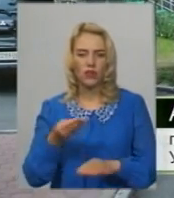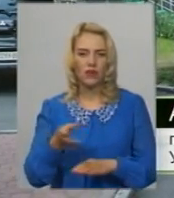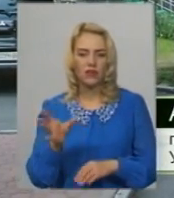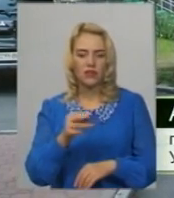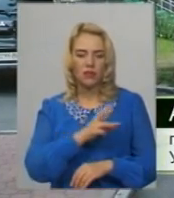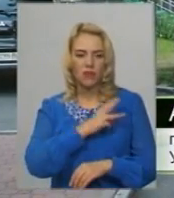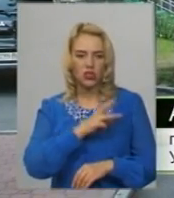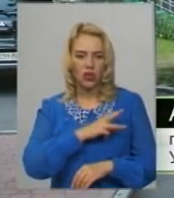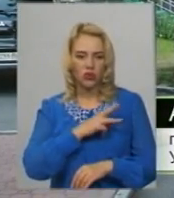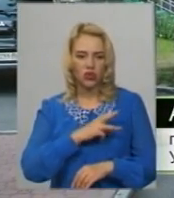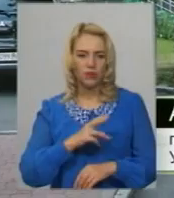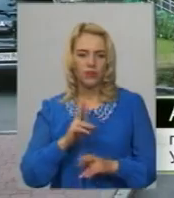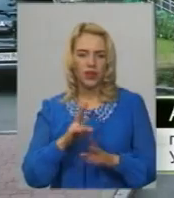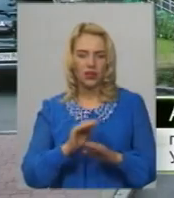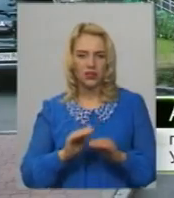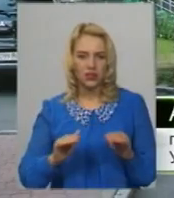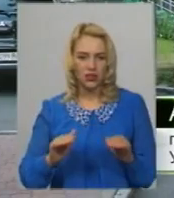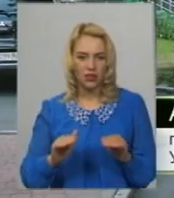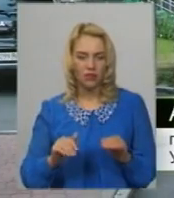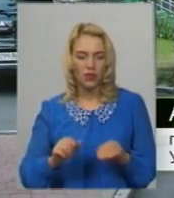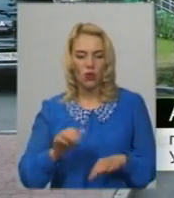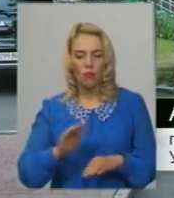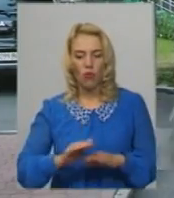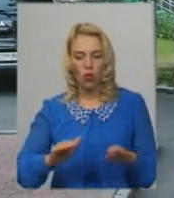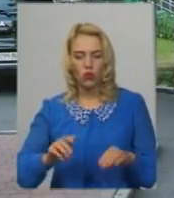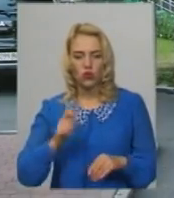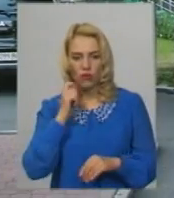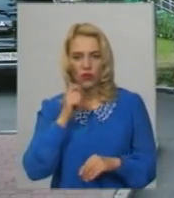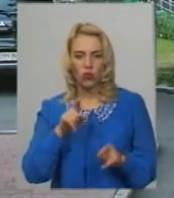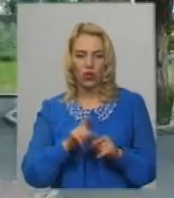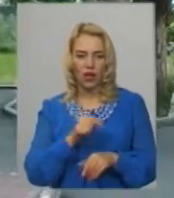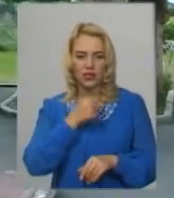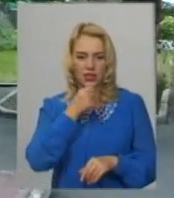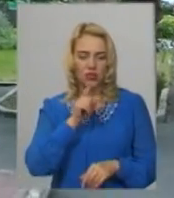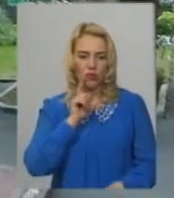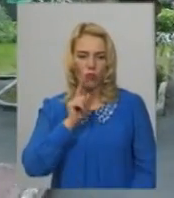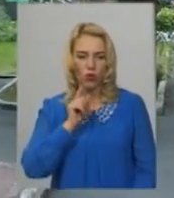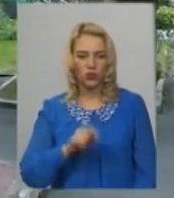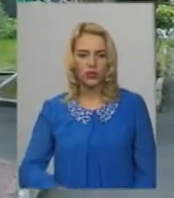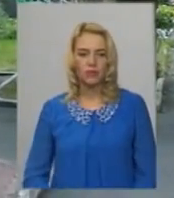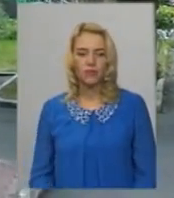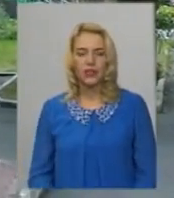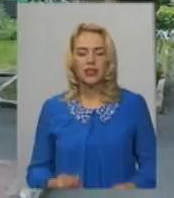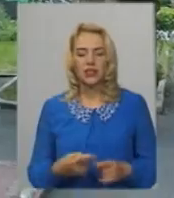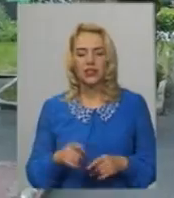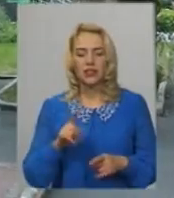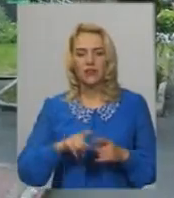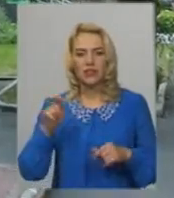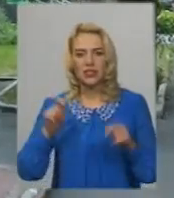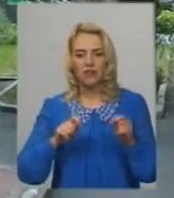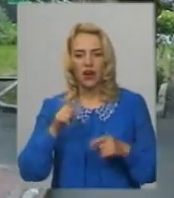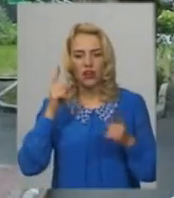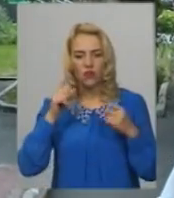бажаючим, як діткам молодшого віку, так і старшим молоді. Цей український фестиваль творчості